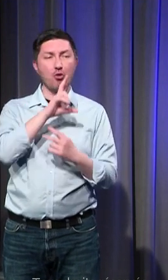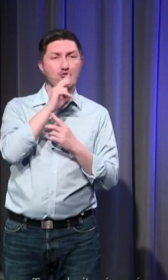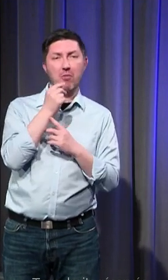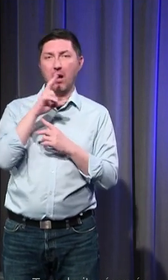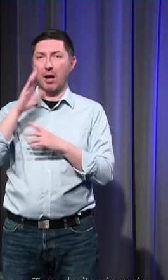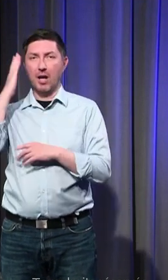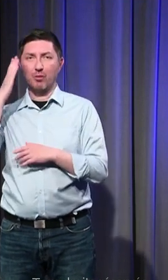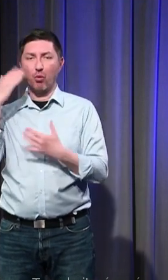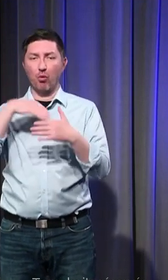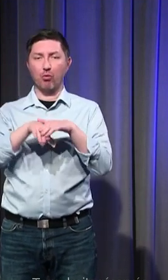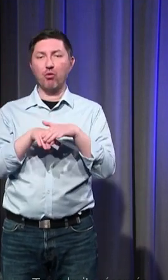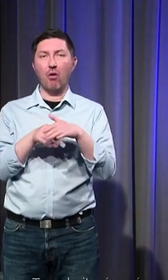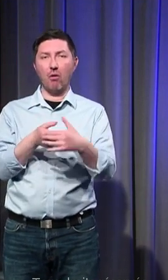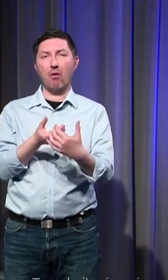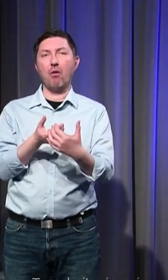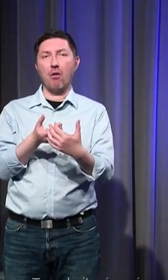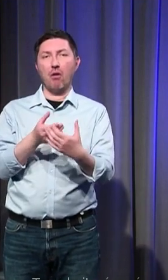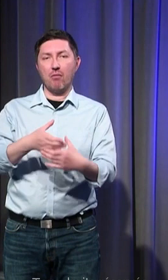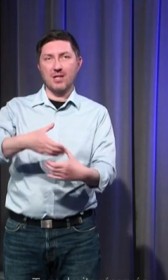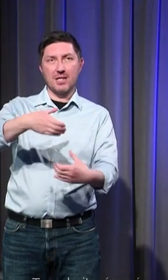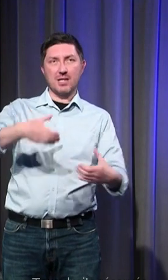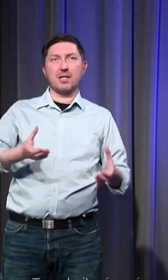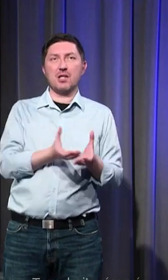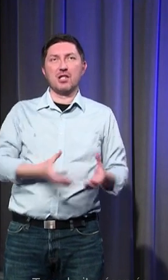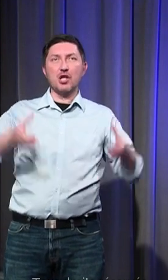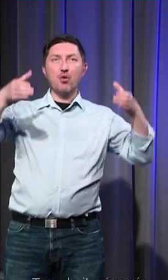des animaux dans des silos pour nourrir les forces